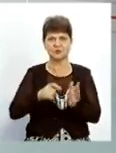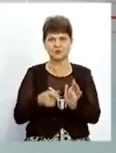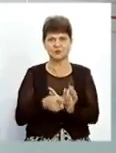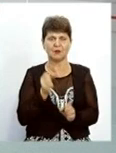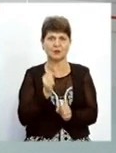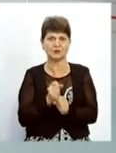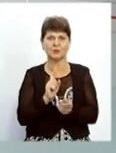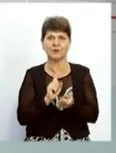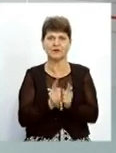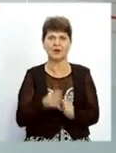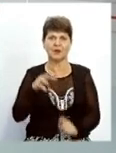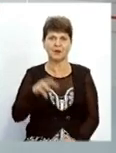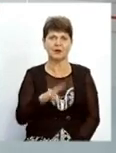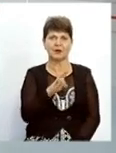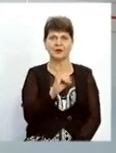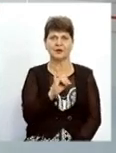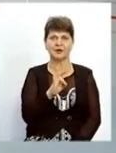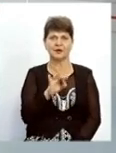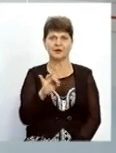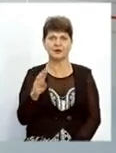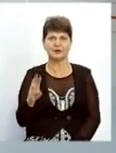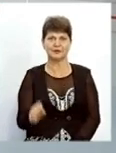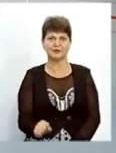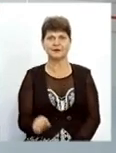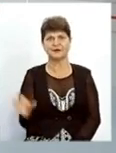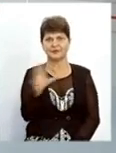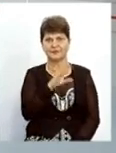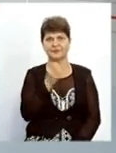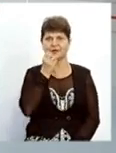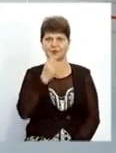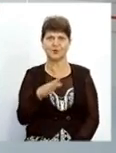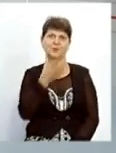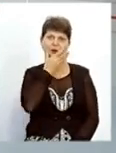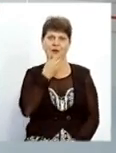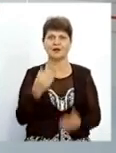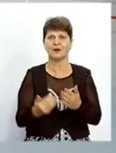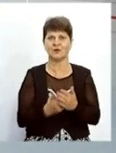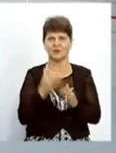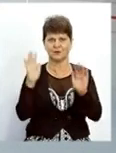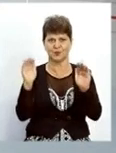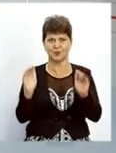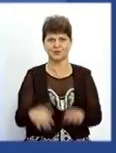мною працювала сортоперекладач Марина Нікітіна. На все добре і лише гарних новин.